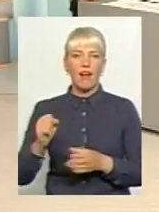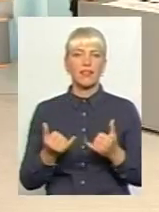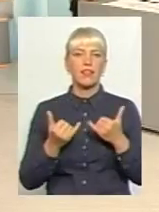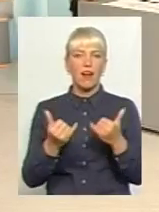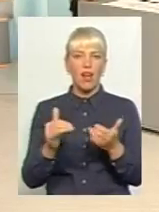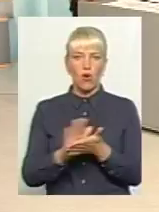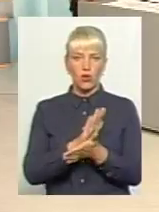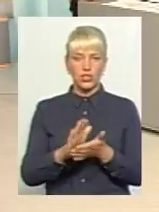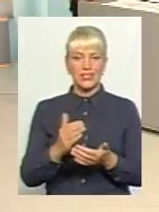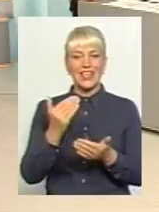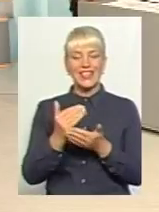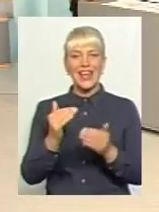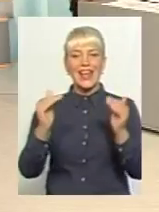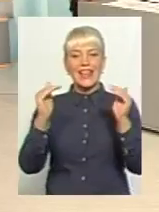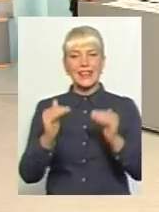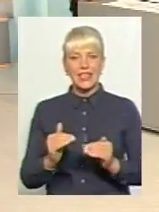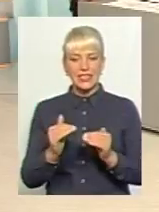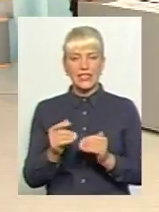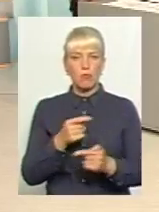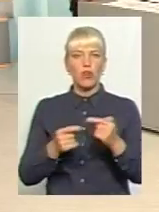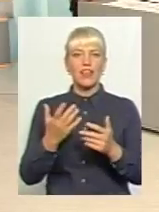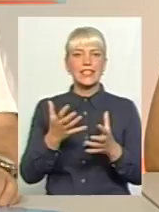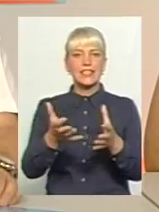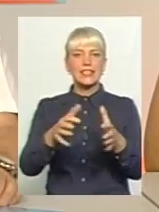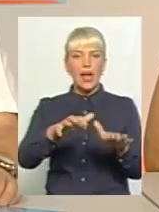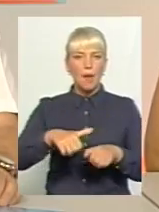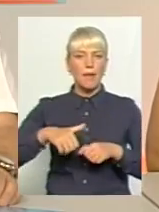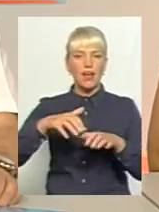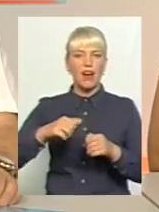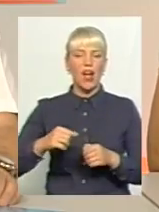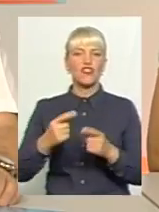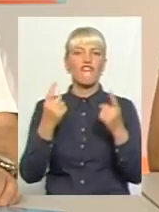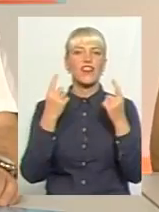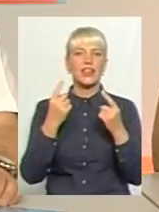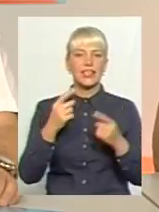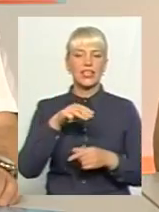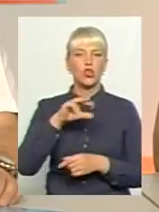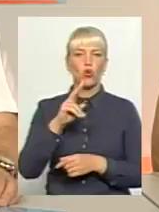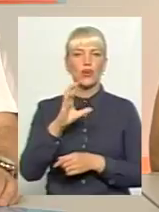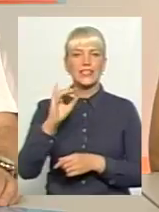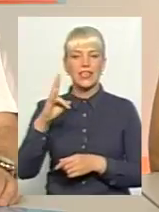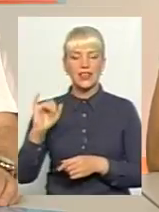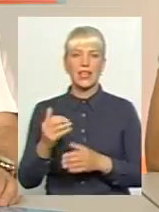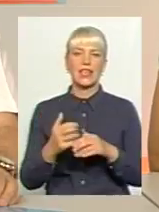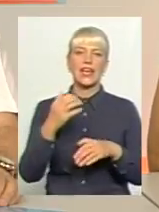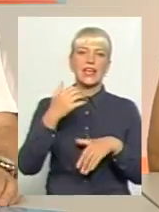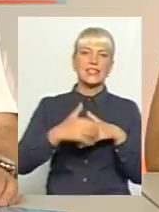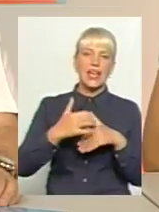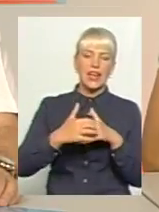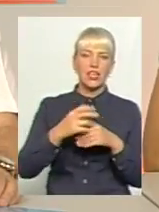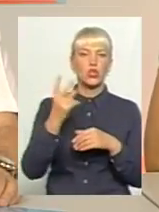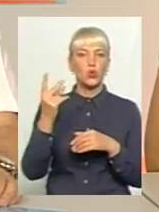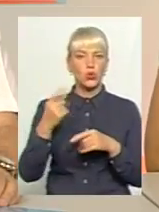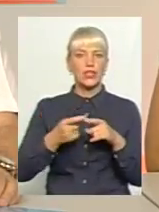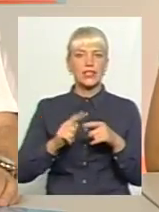параметри, там, низькопоточні, які забирають великі токсіни, і низькопоточні, які забирають як і великі, так і середні, і там, якоюсь,